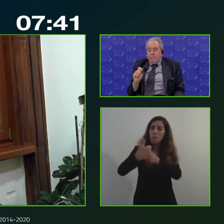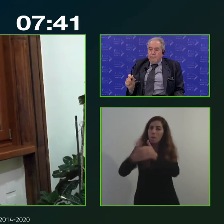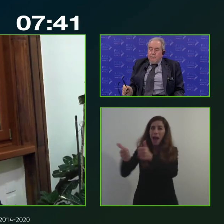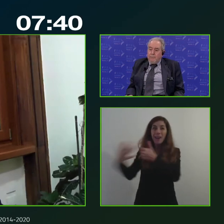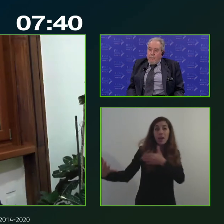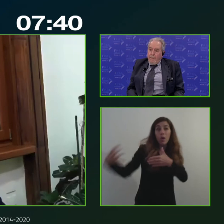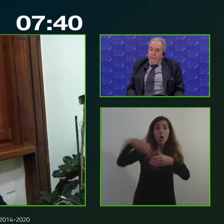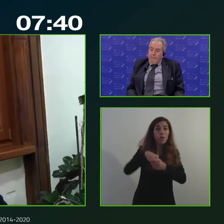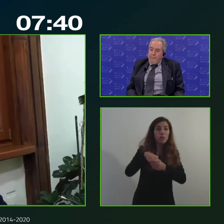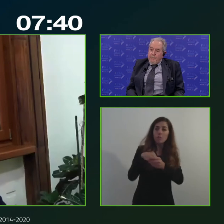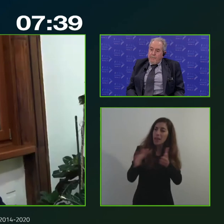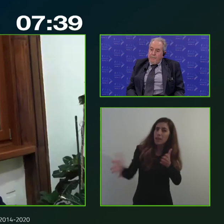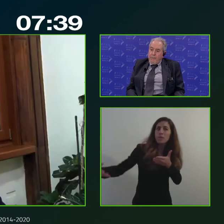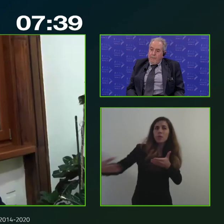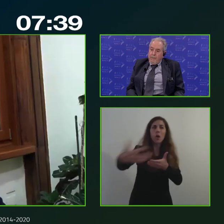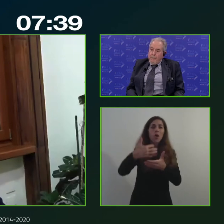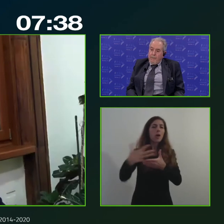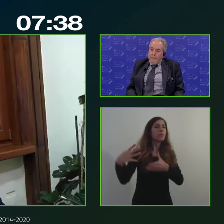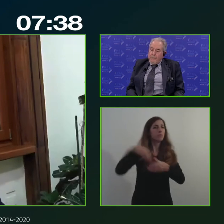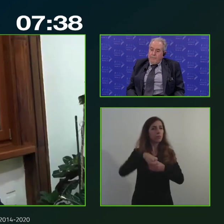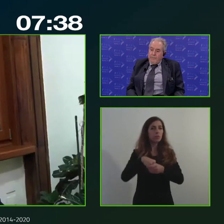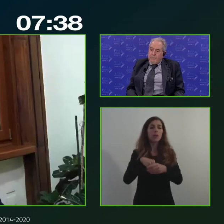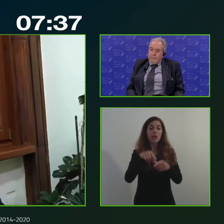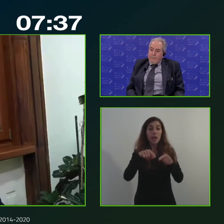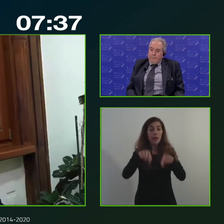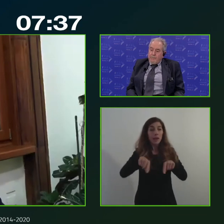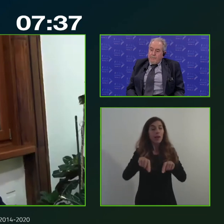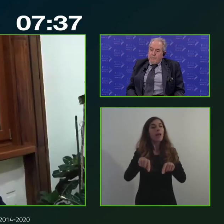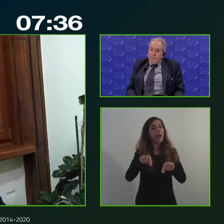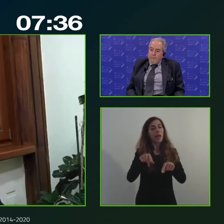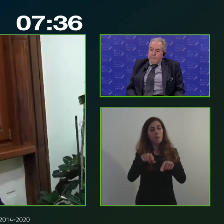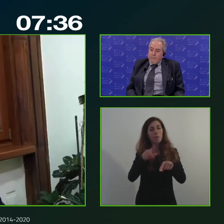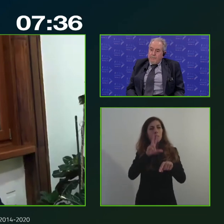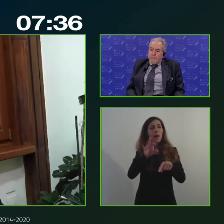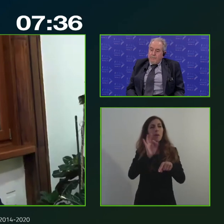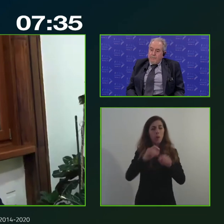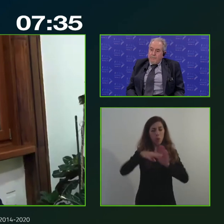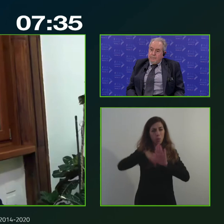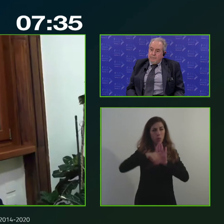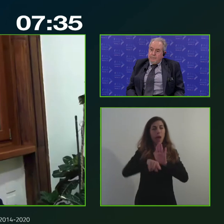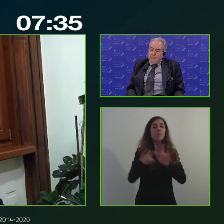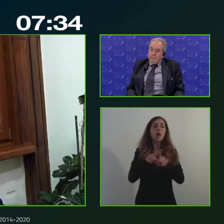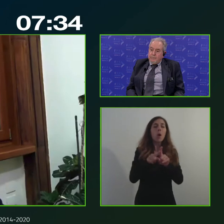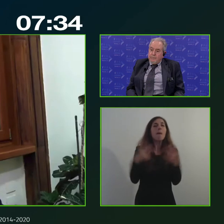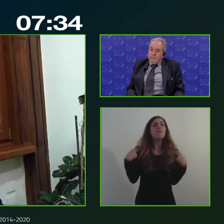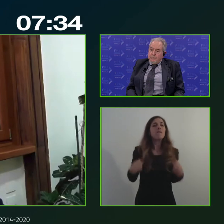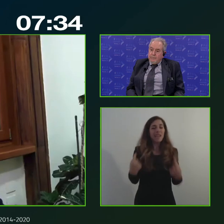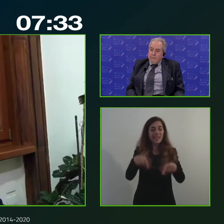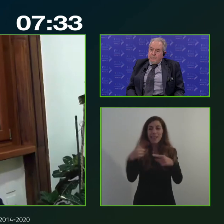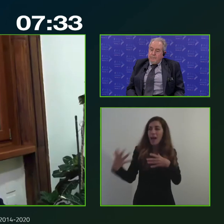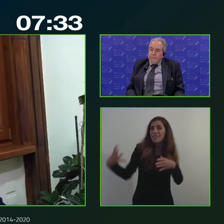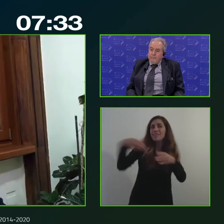'interno di quello che io chiamo il ciclo di vita di un programma perché diciamo abbiamo pensato questo